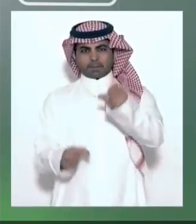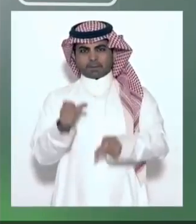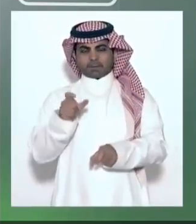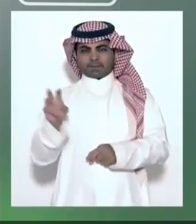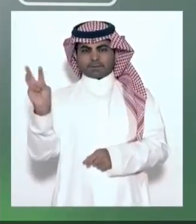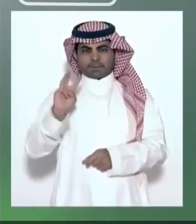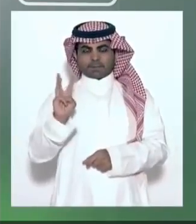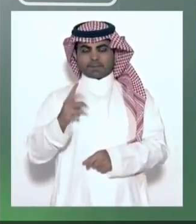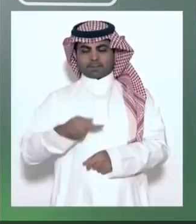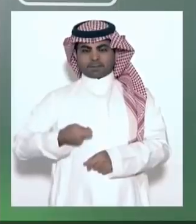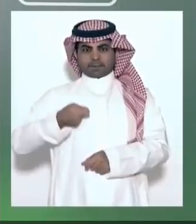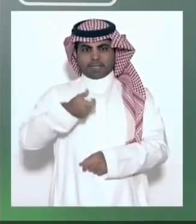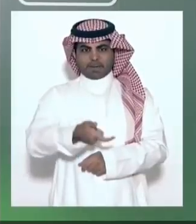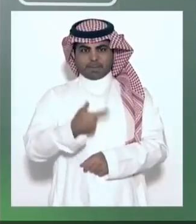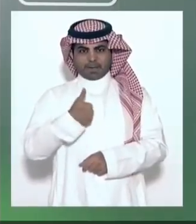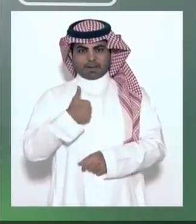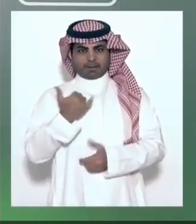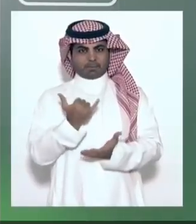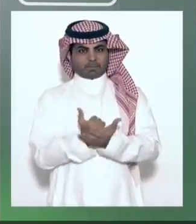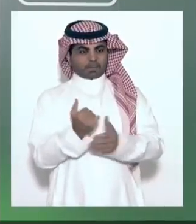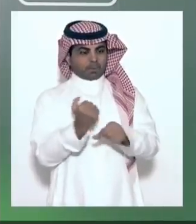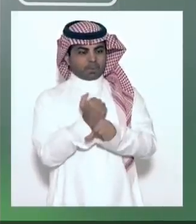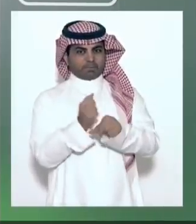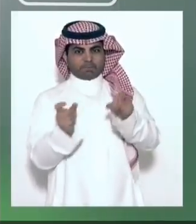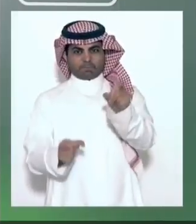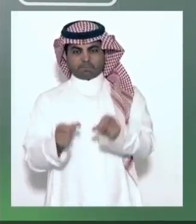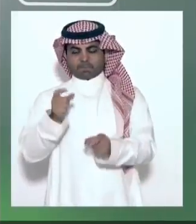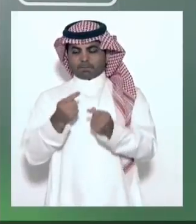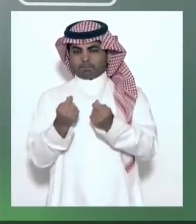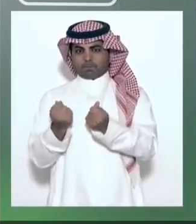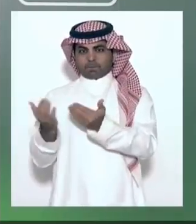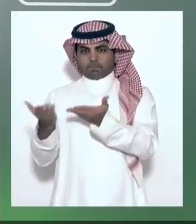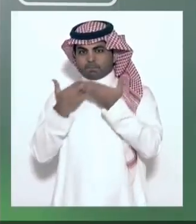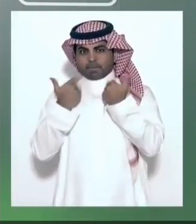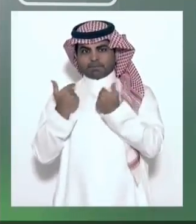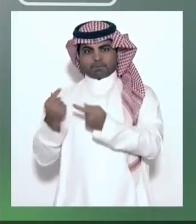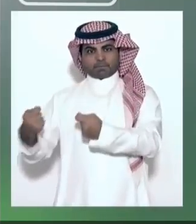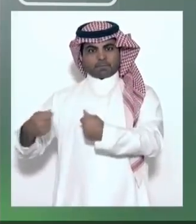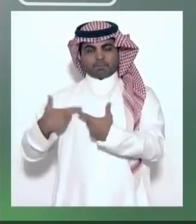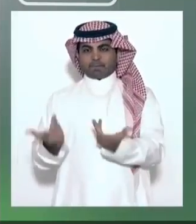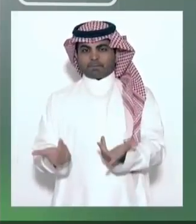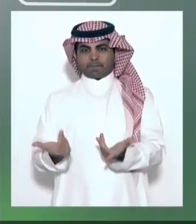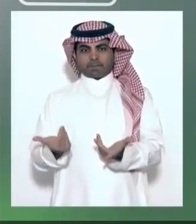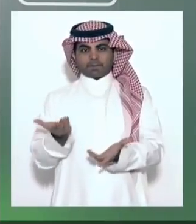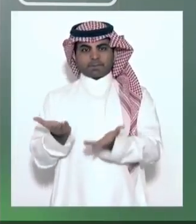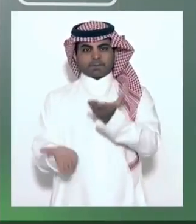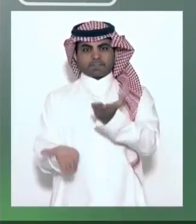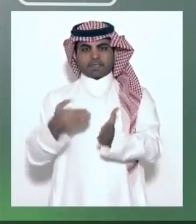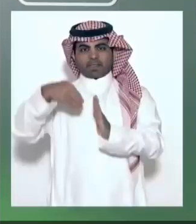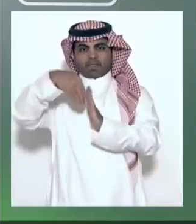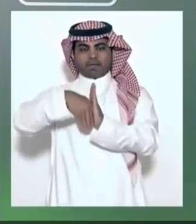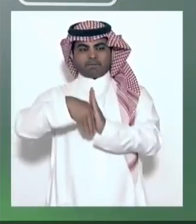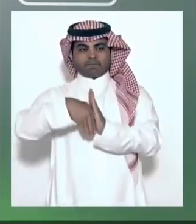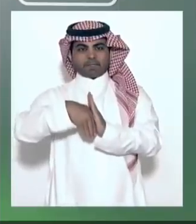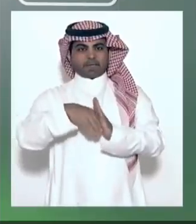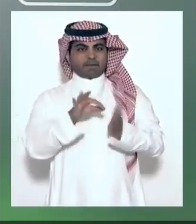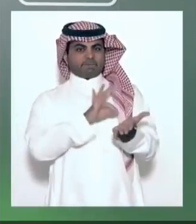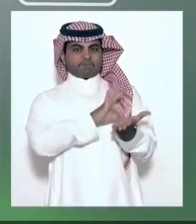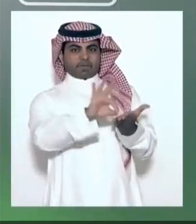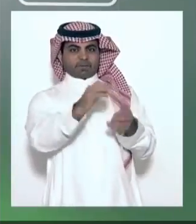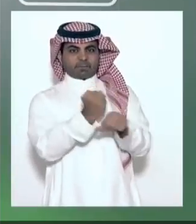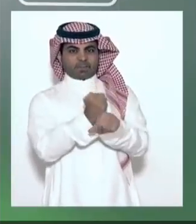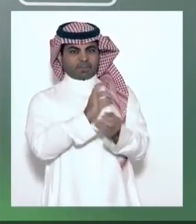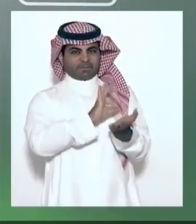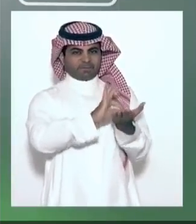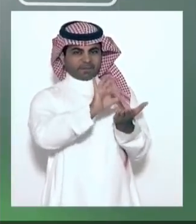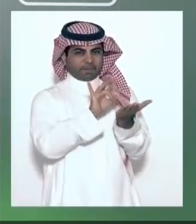القطاع الخاص على دفع أجور الموظفين بسبب شح الموارد المالية فبدلا من فصل الموظفين من العمل بسبب عدم